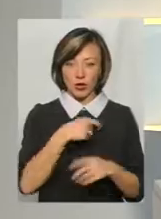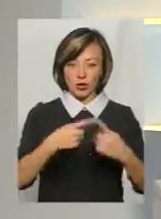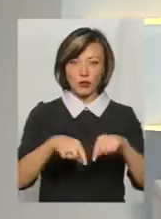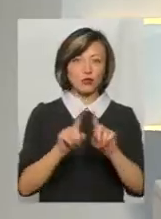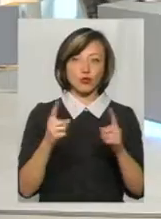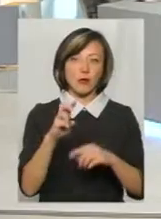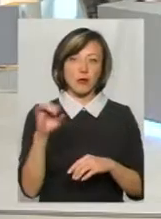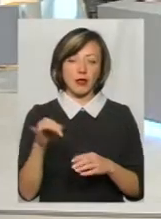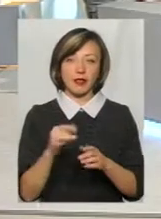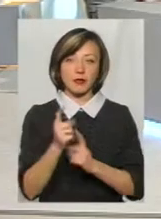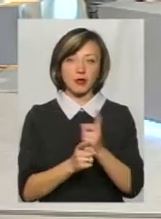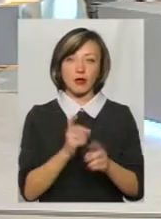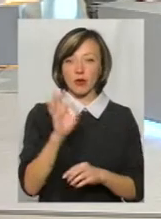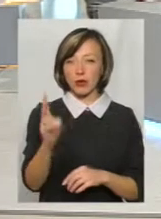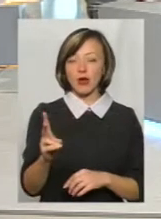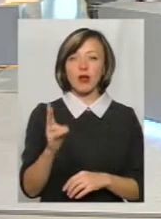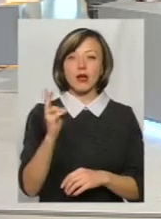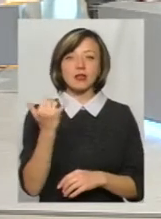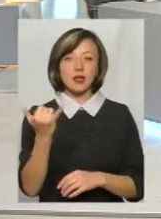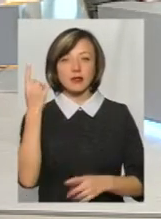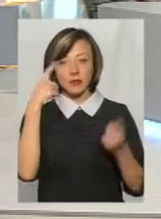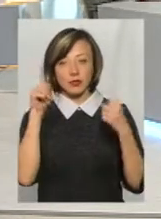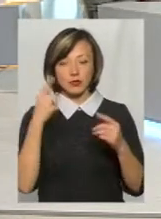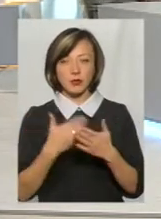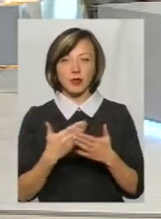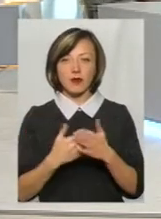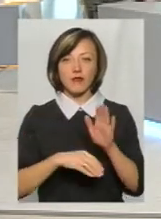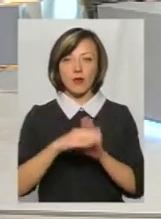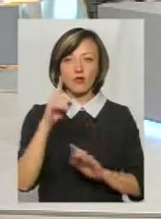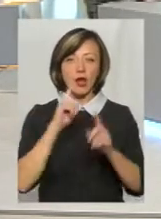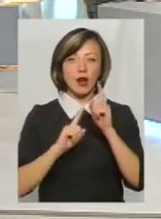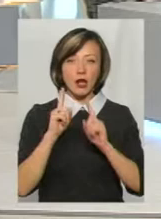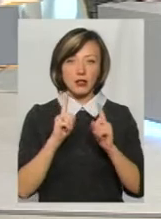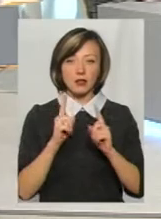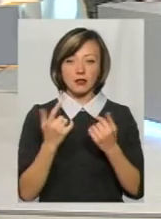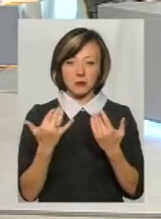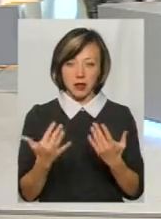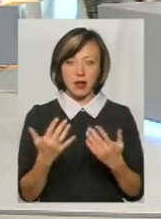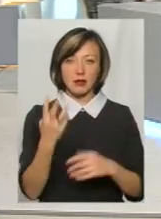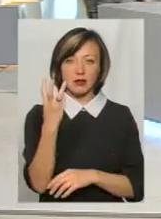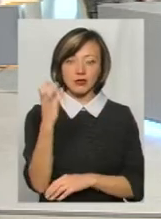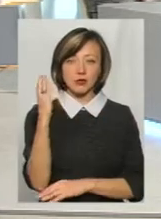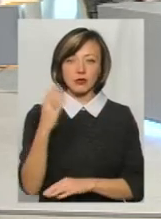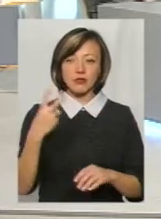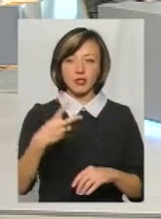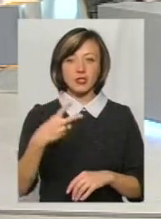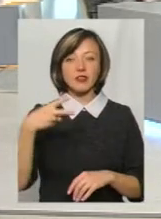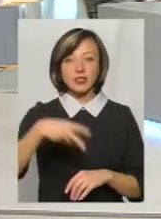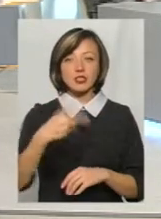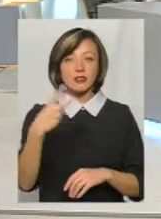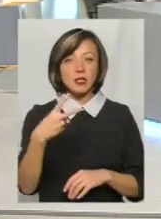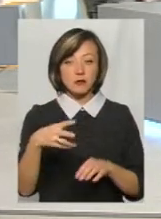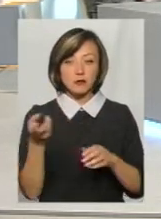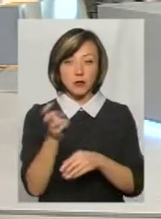не змінити? Окей, ну зараз до прикладу фантазуємо знову ж таки. Верховна Рада набирає 300 голосів з 2020-го. Приходить інший